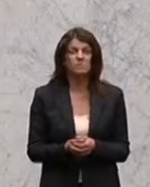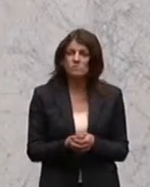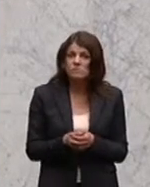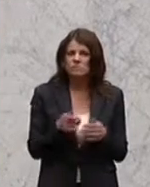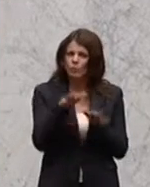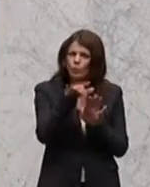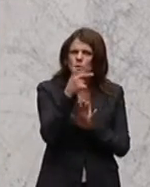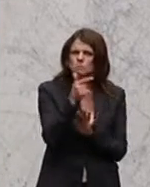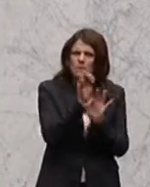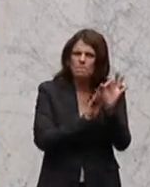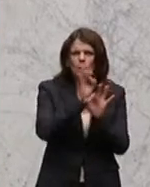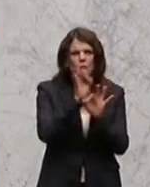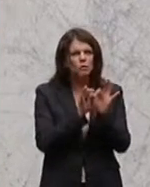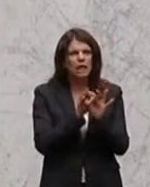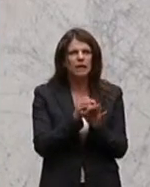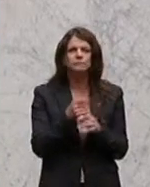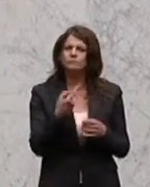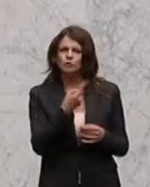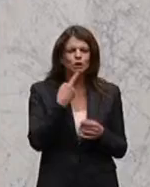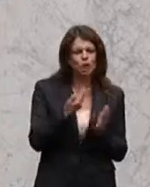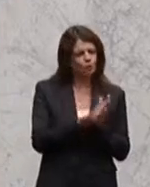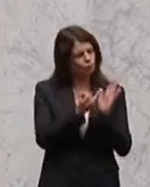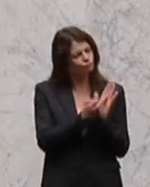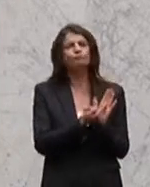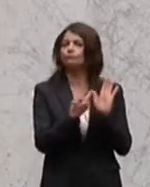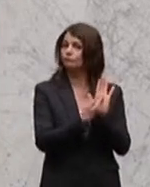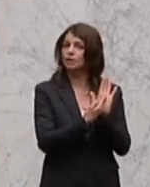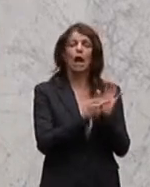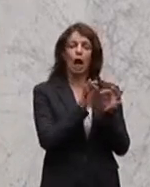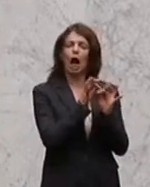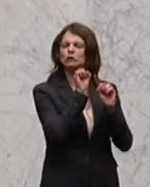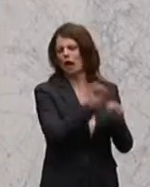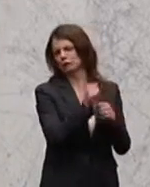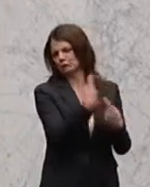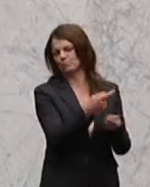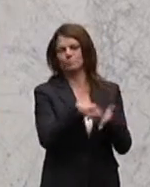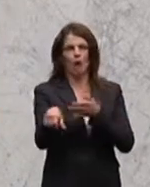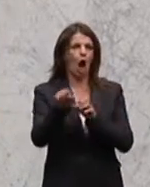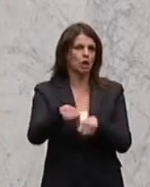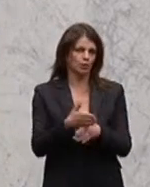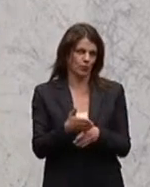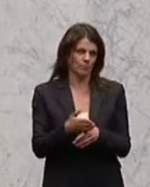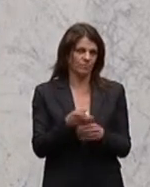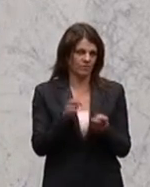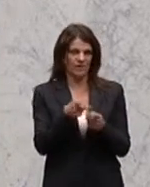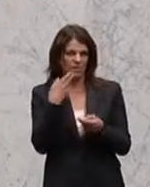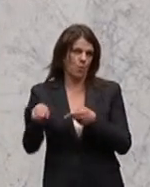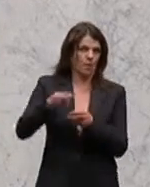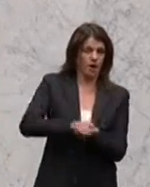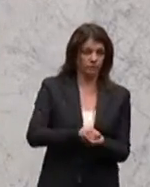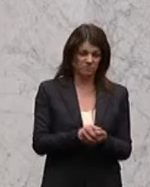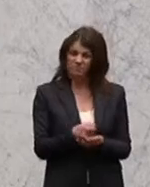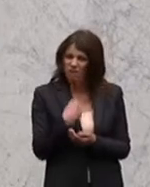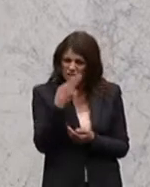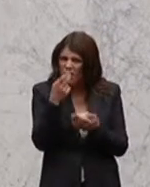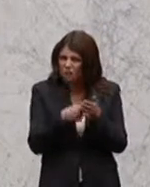75 Prozent so getan worden, als ob diesen Beitrag Kärnten selber stemmen könnte, ja, beim Rückkauf. Wenn man genau die